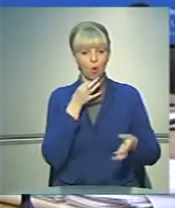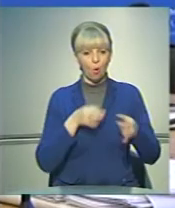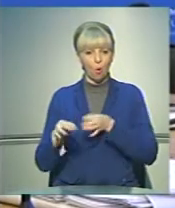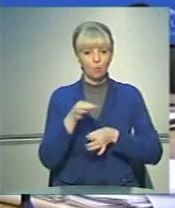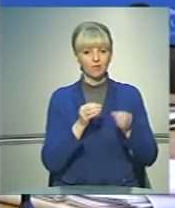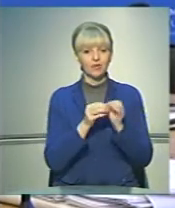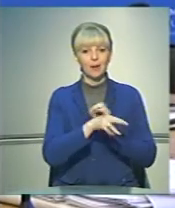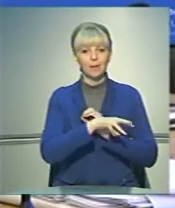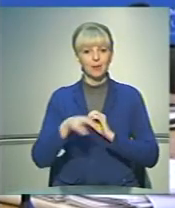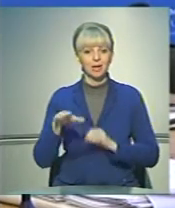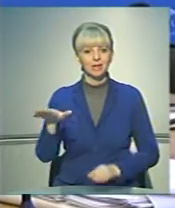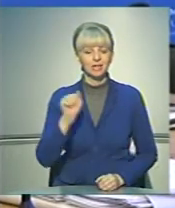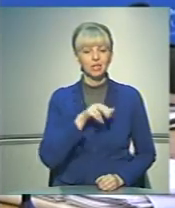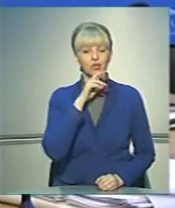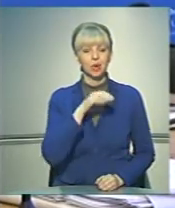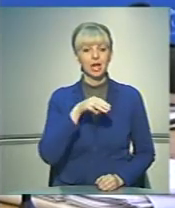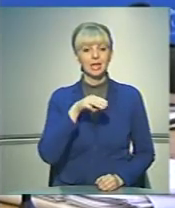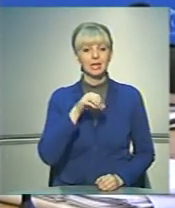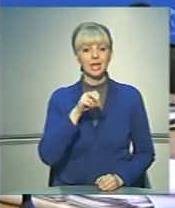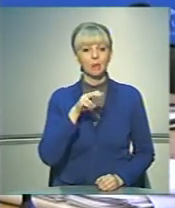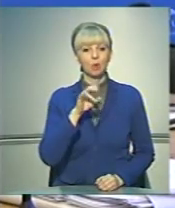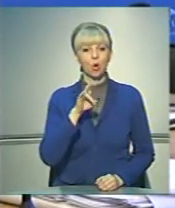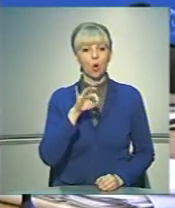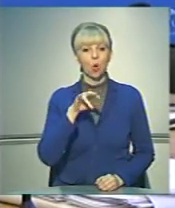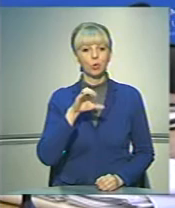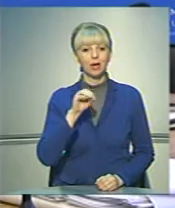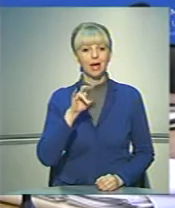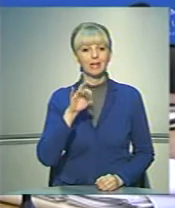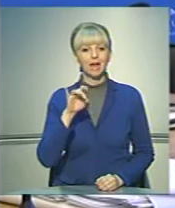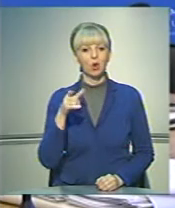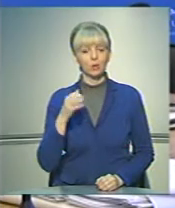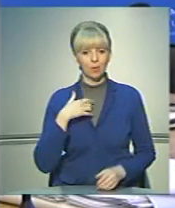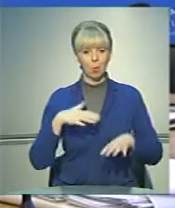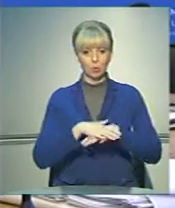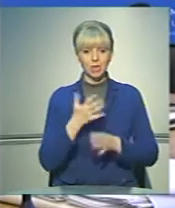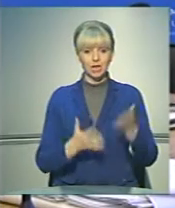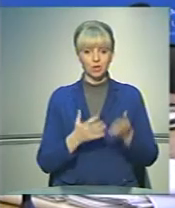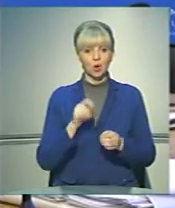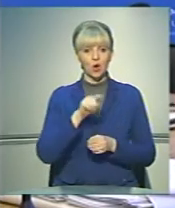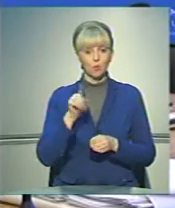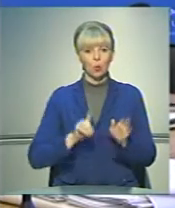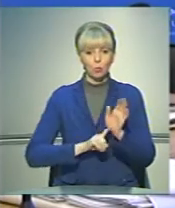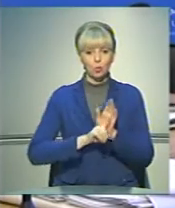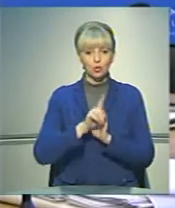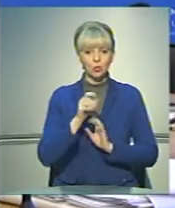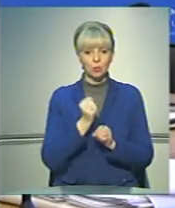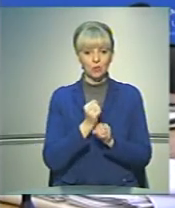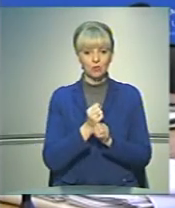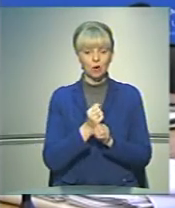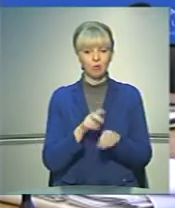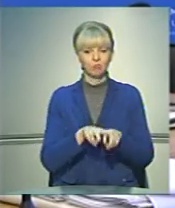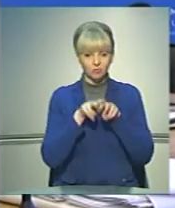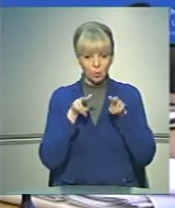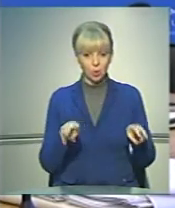10 мільйонів кредит у Чернівці теплокомуненерго. За моїми підрахунками, якщо коли вони почнуть діяти всі одному